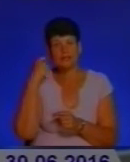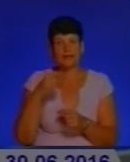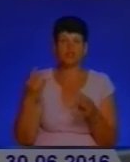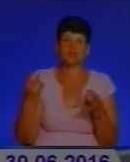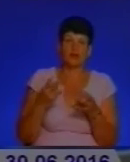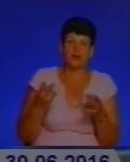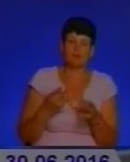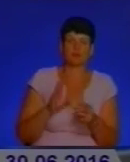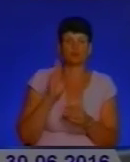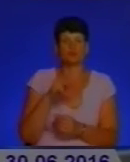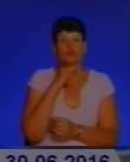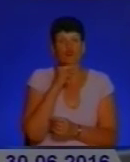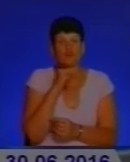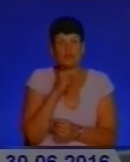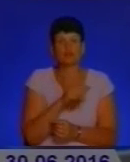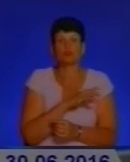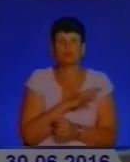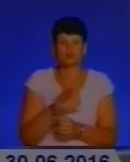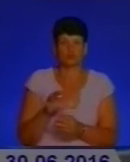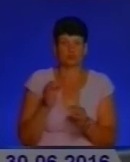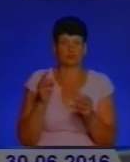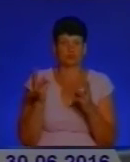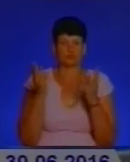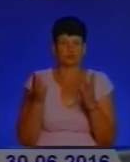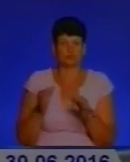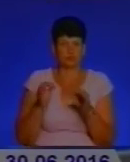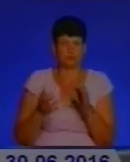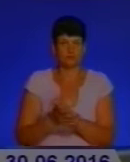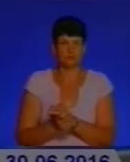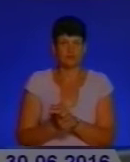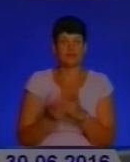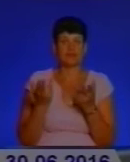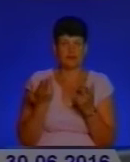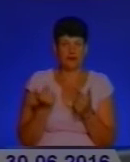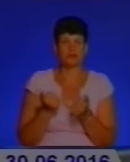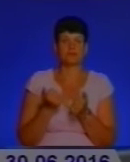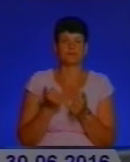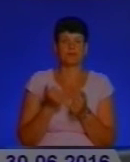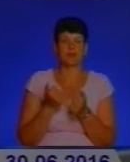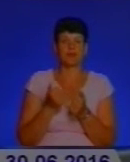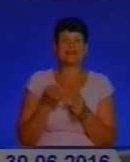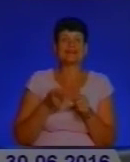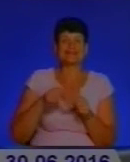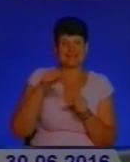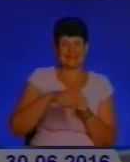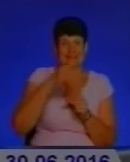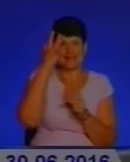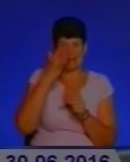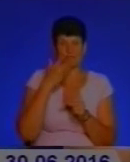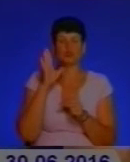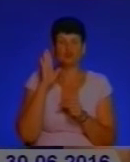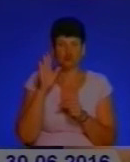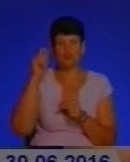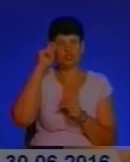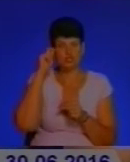остерігатися того, щоб не спричинити шкоди природі? Так, гідрометцентр наш прогнозує, що це літо буде таким самим спекотним,